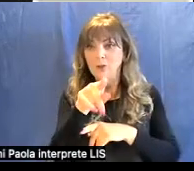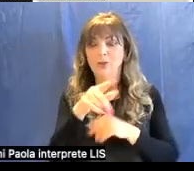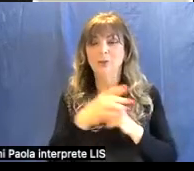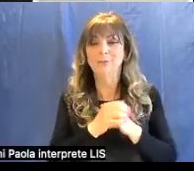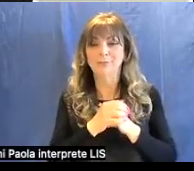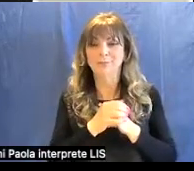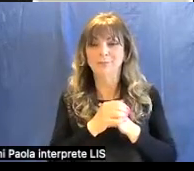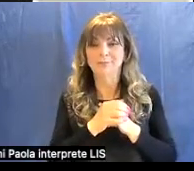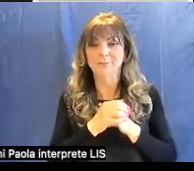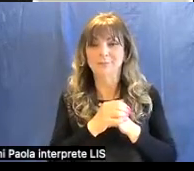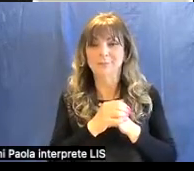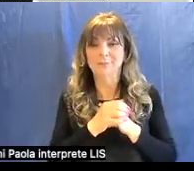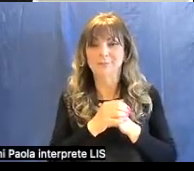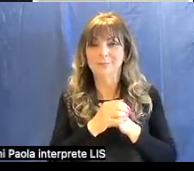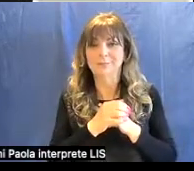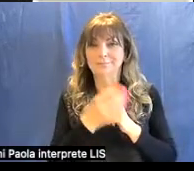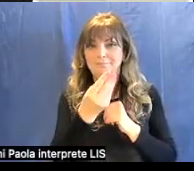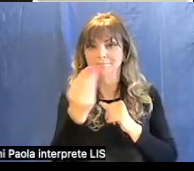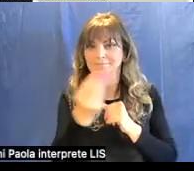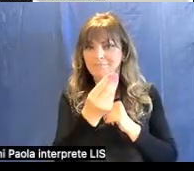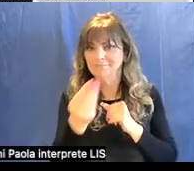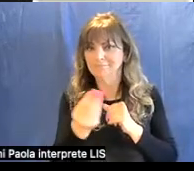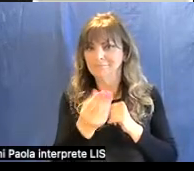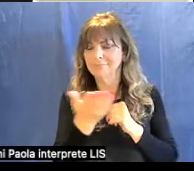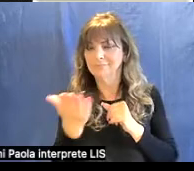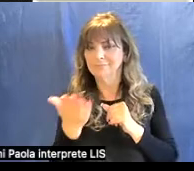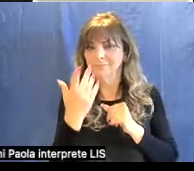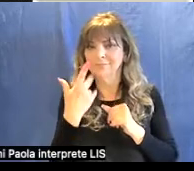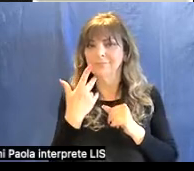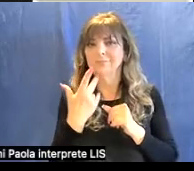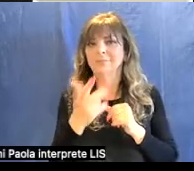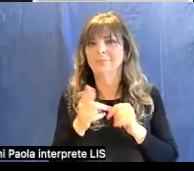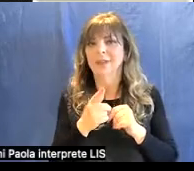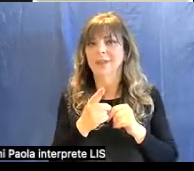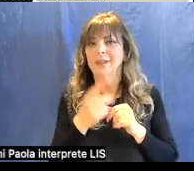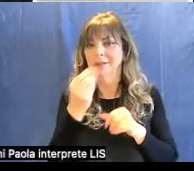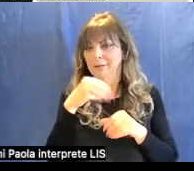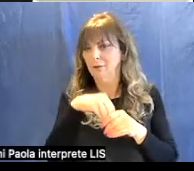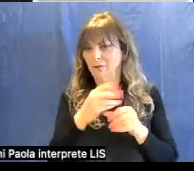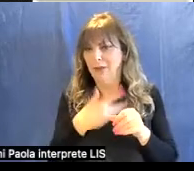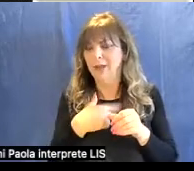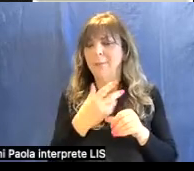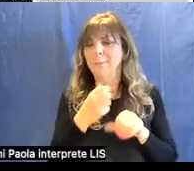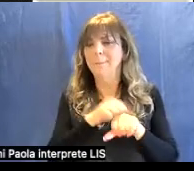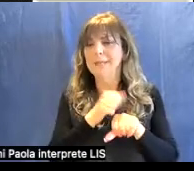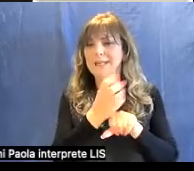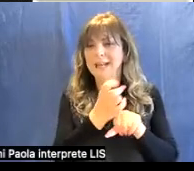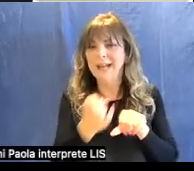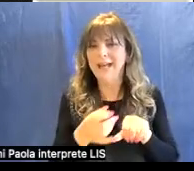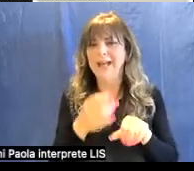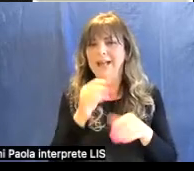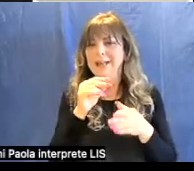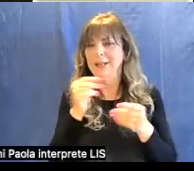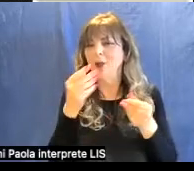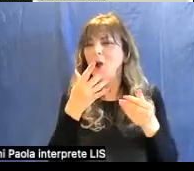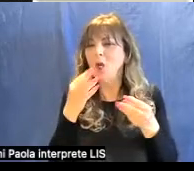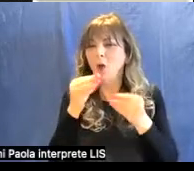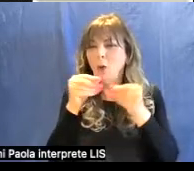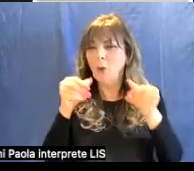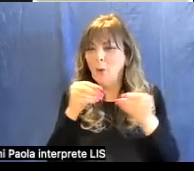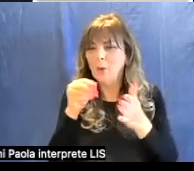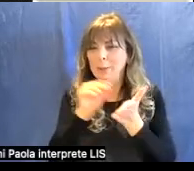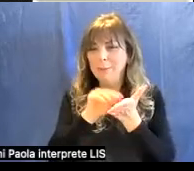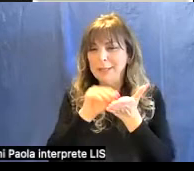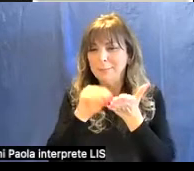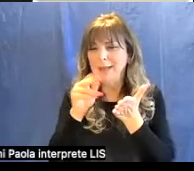'espositore contenente i minerali e contenente anche alcuni pigmenti, oltre a modelli